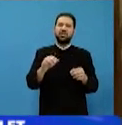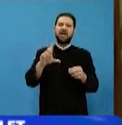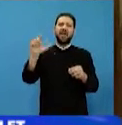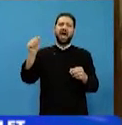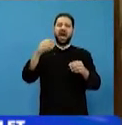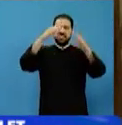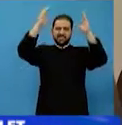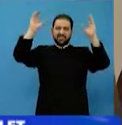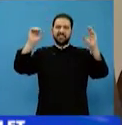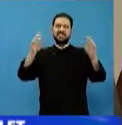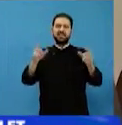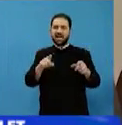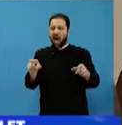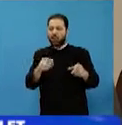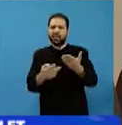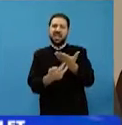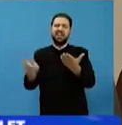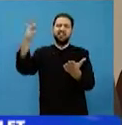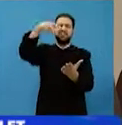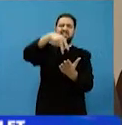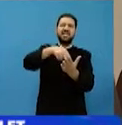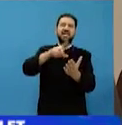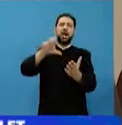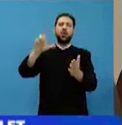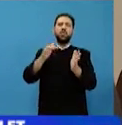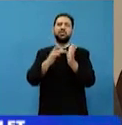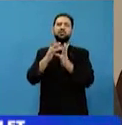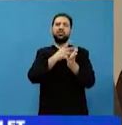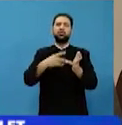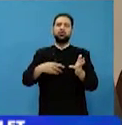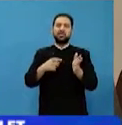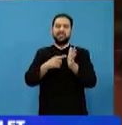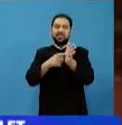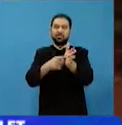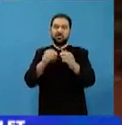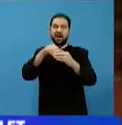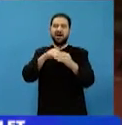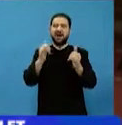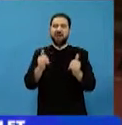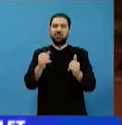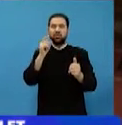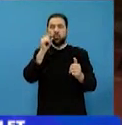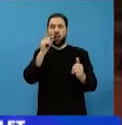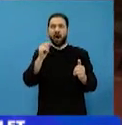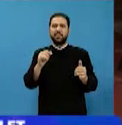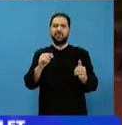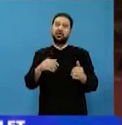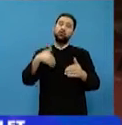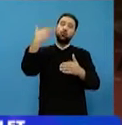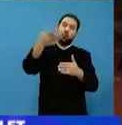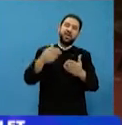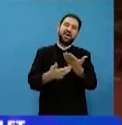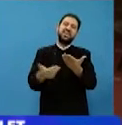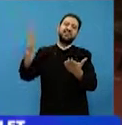caută învierea lui Hristos concretizată în acești oameni, în acești sfinți. De fapt, după învierea Hristos,